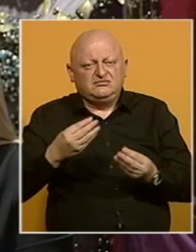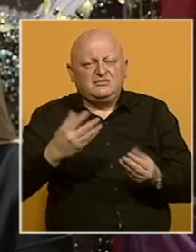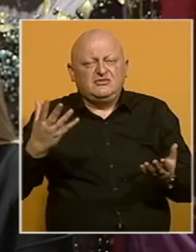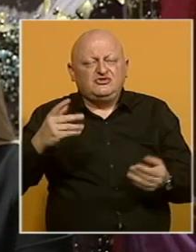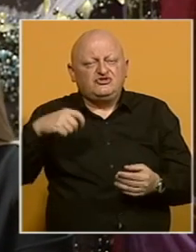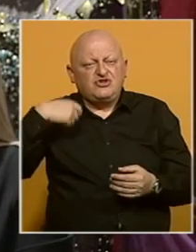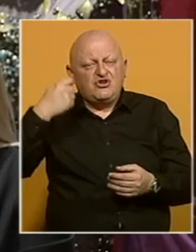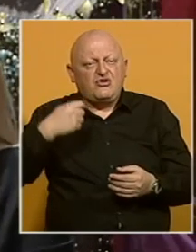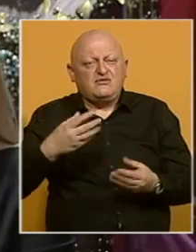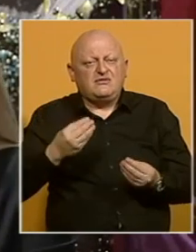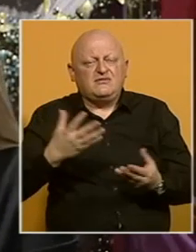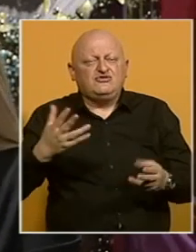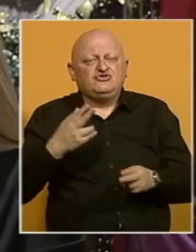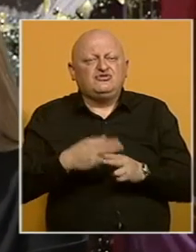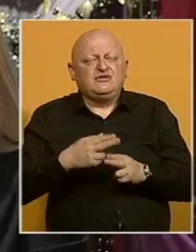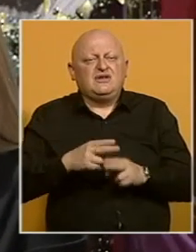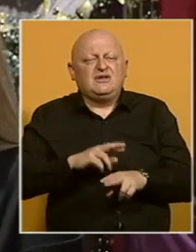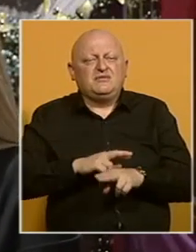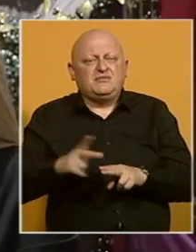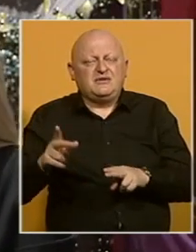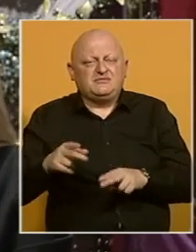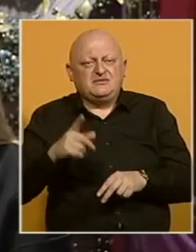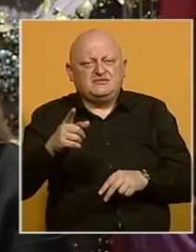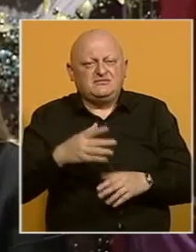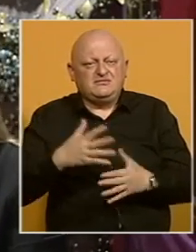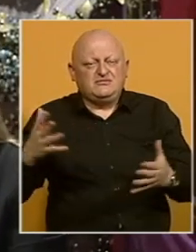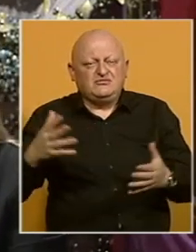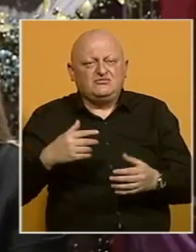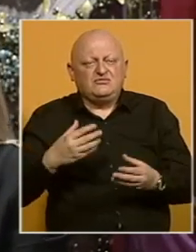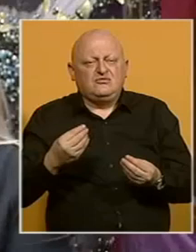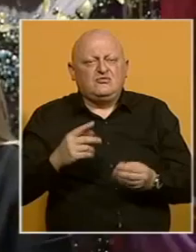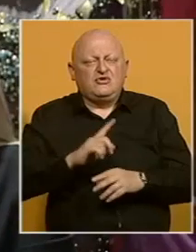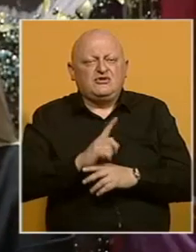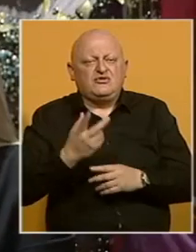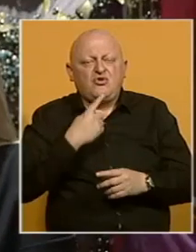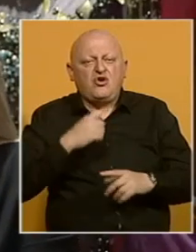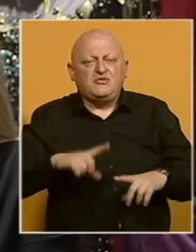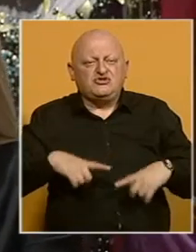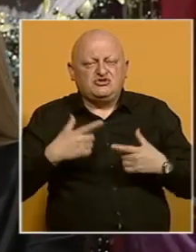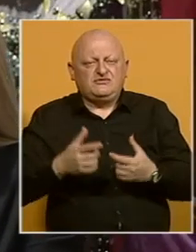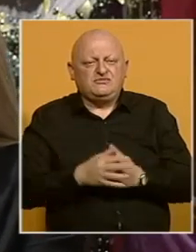pjesme, mnogo više od imena ili prezimena, mnogo više od istorijskog trenutka u kojem je živio.